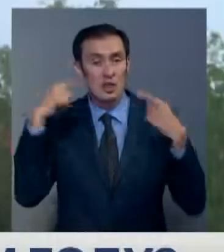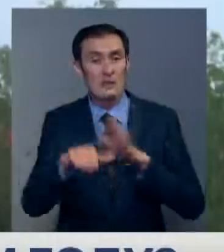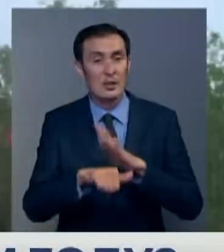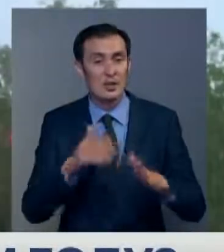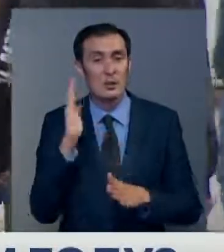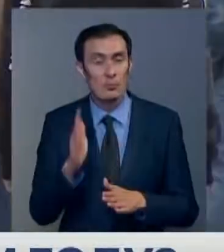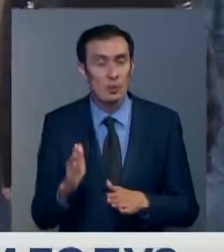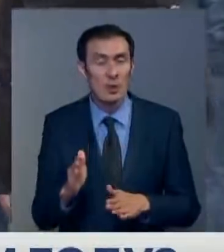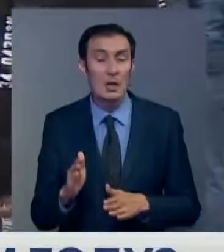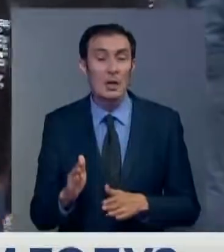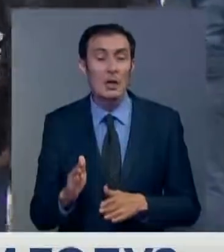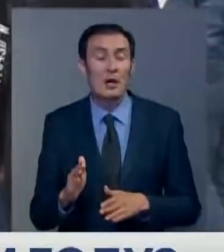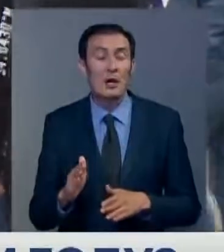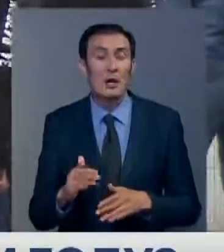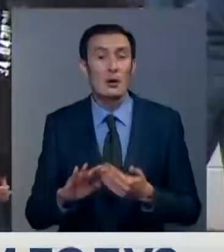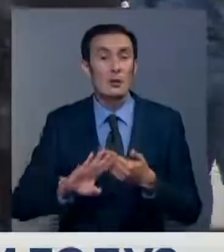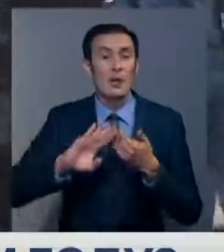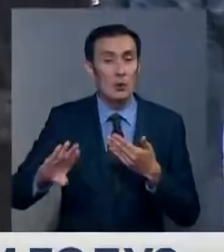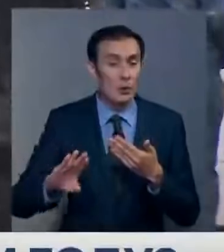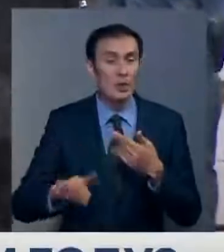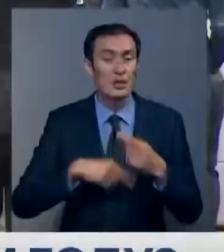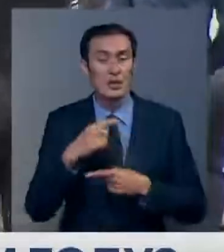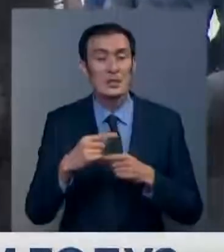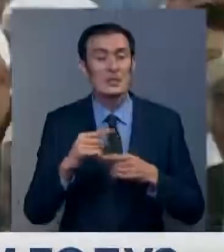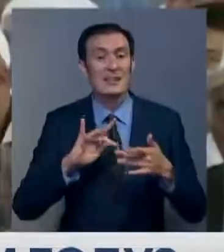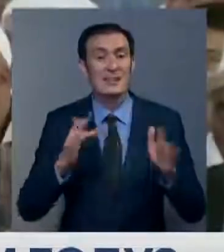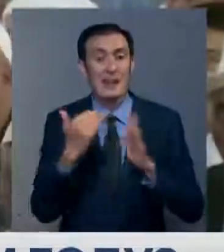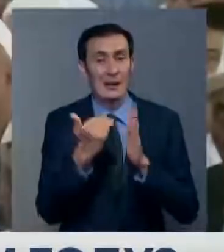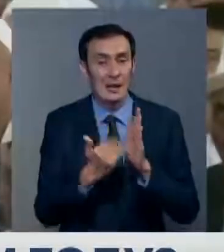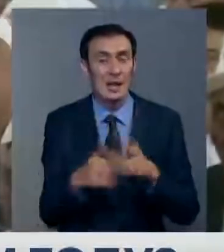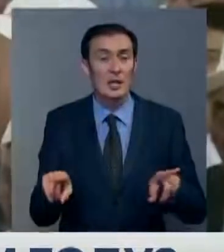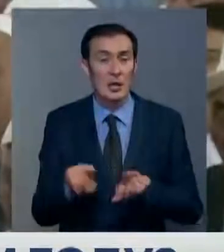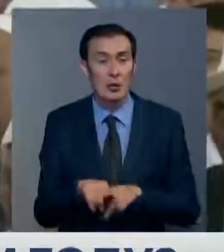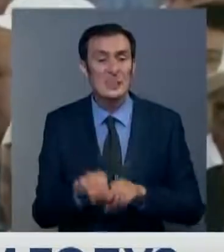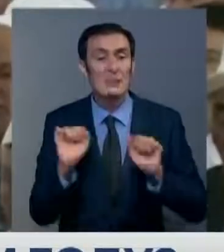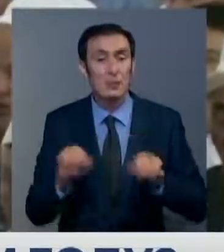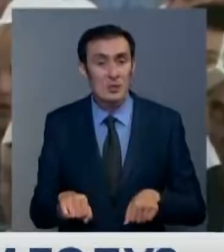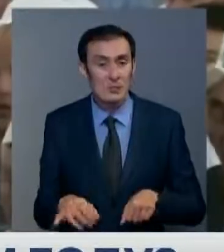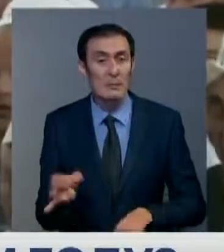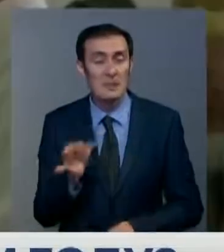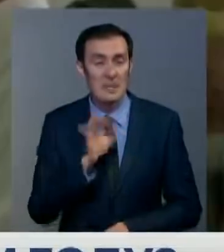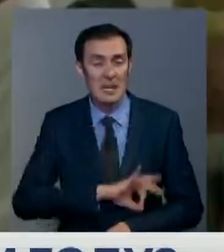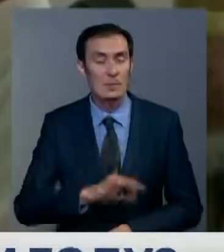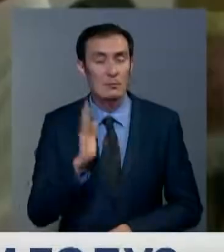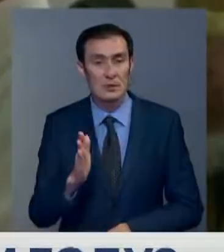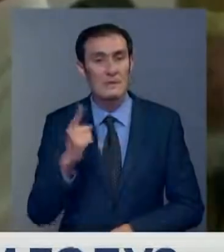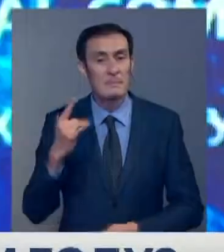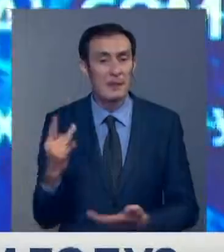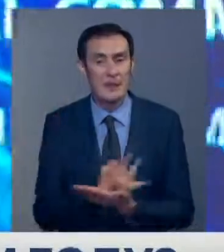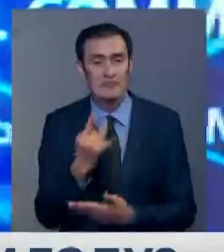производиться удаленно через портал kurban2020.muftiyat.kz. Такой метод применяется впервые.